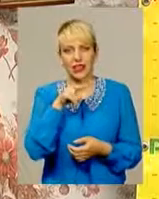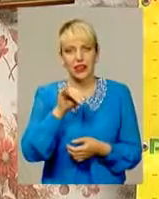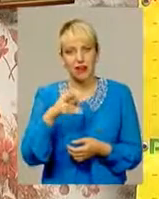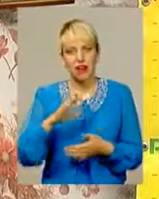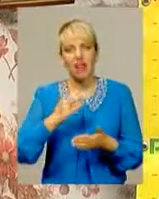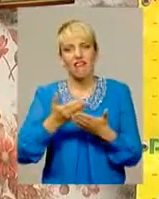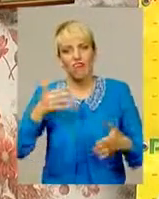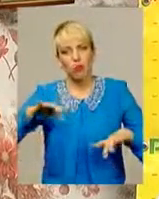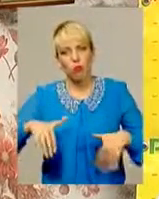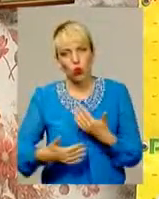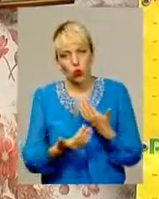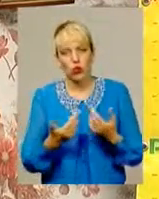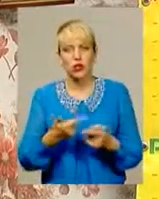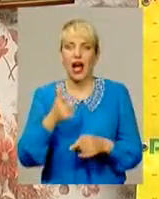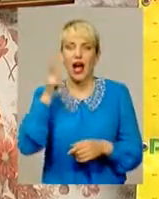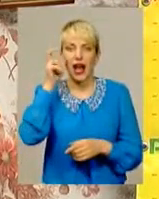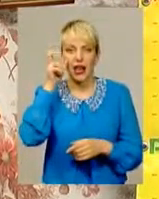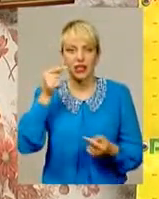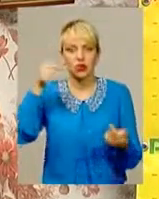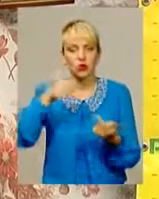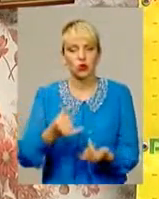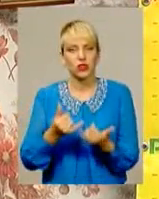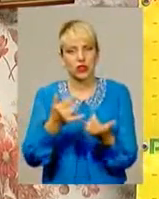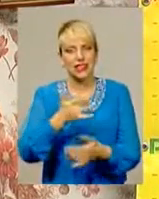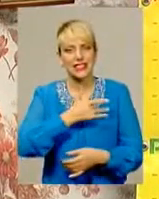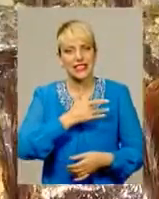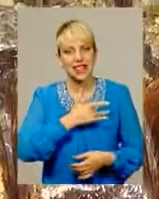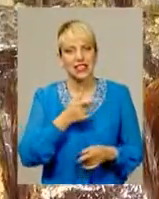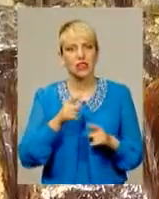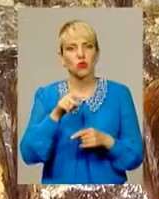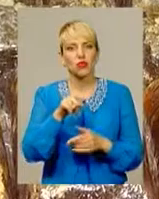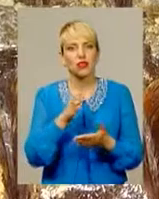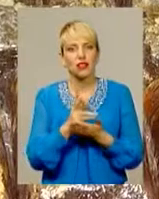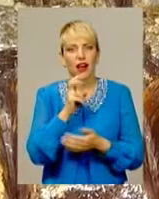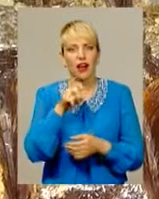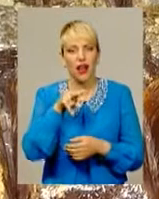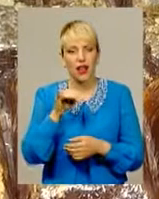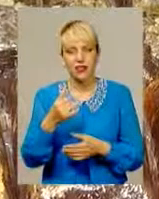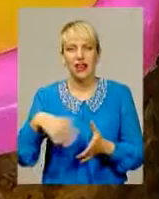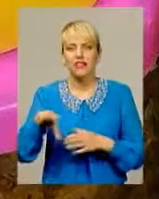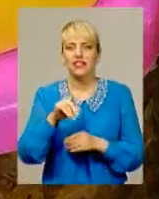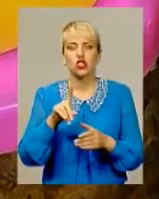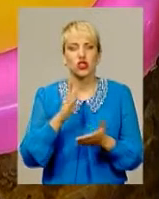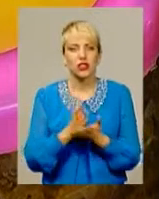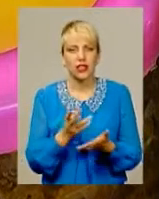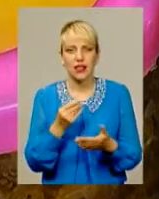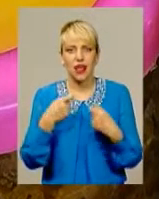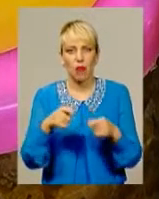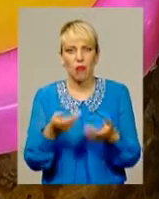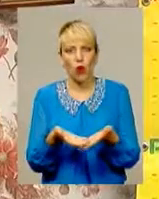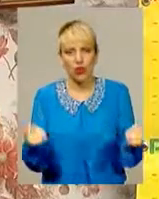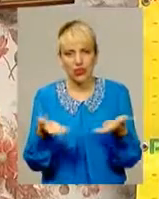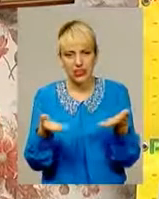простуди, а меди гречані будуть краще, ніж більше металу, для серця, тому що там більше калію. Про все, що є на полицях, чоловік може розповідати